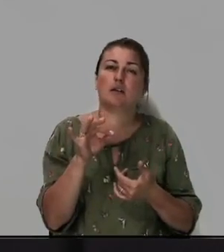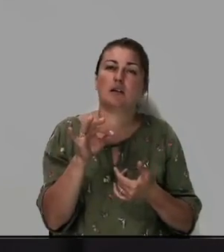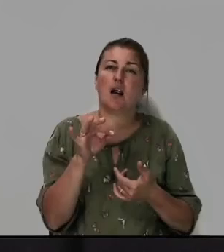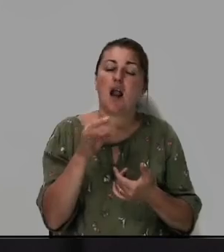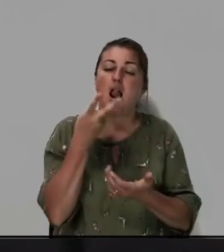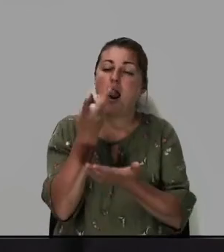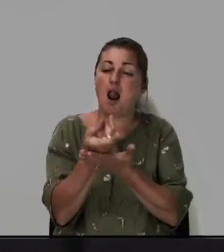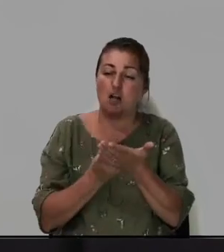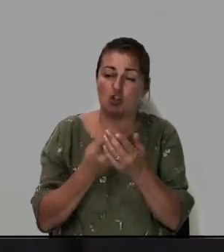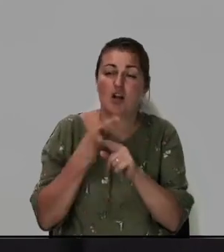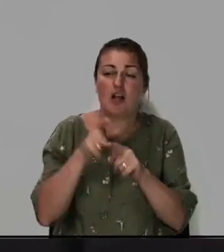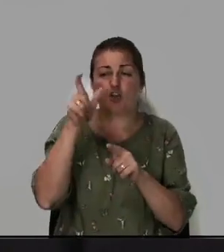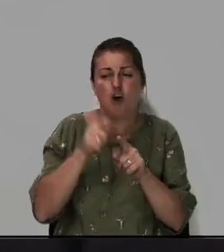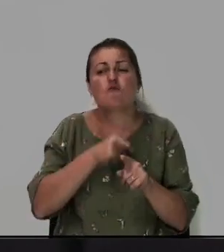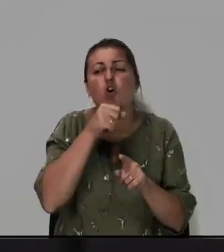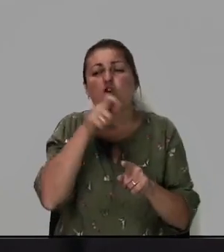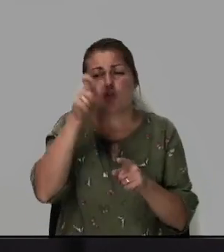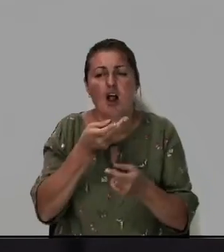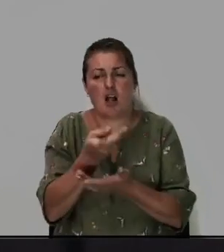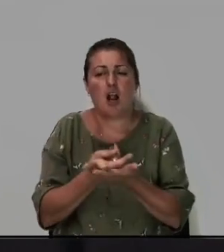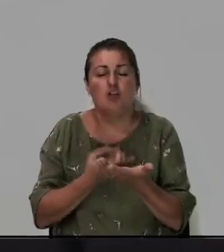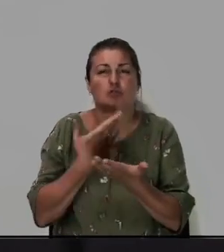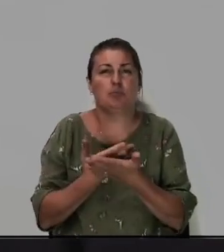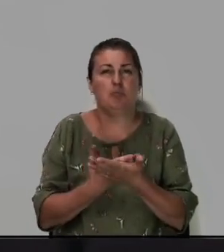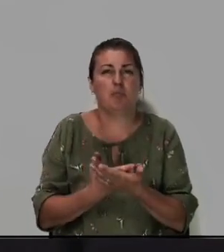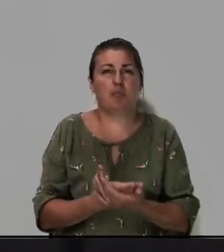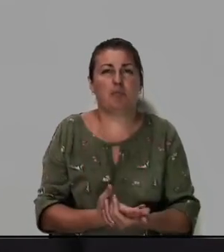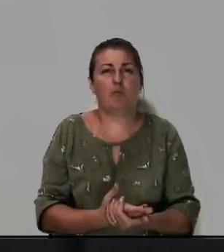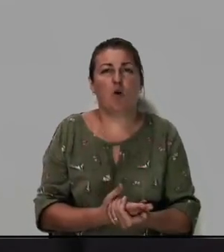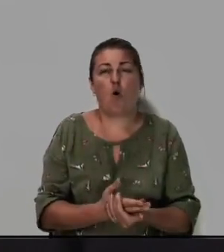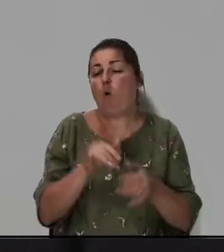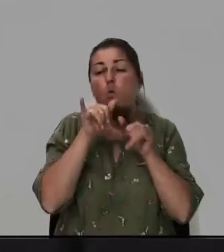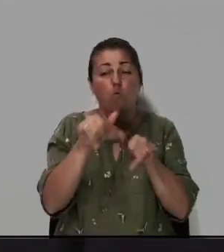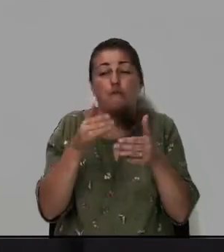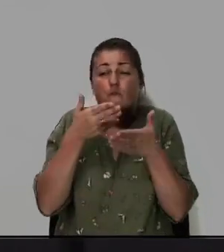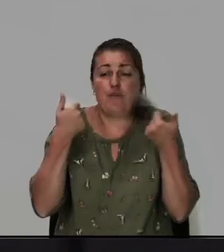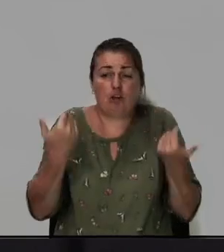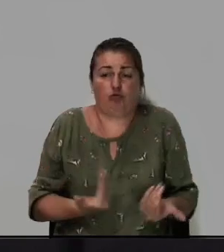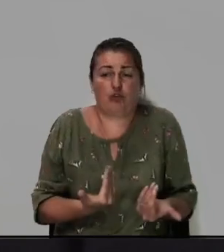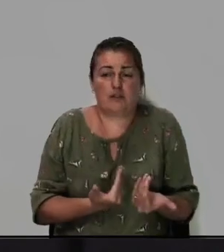лежит этот человек взрослый человек у него нет жизни